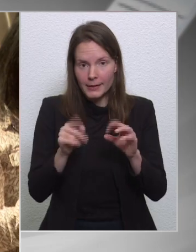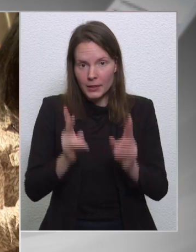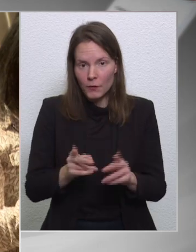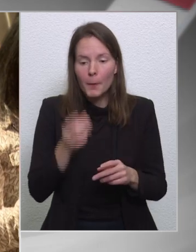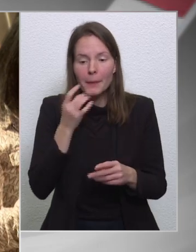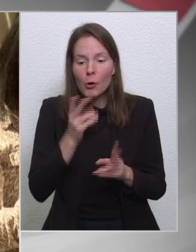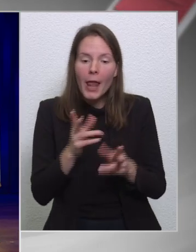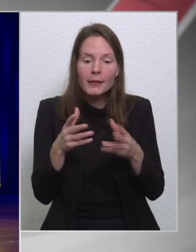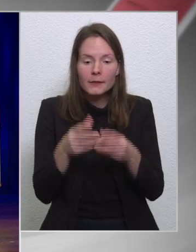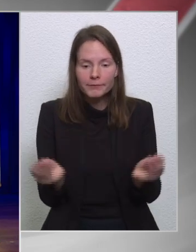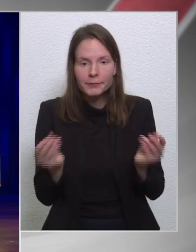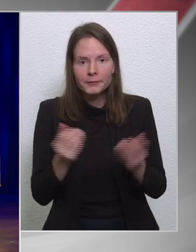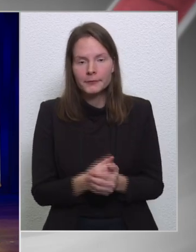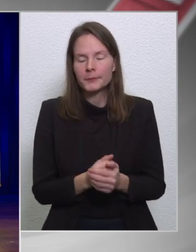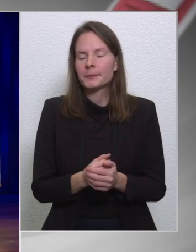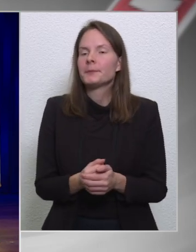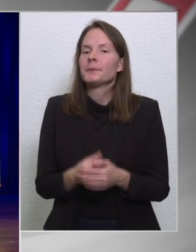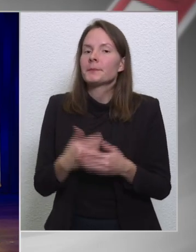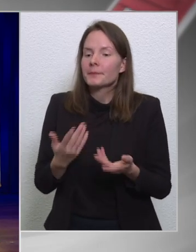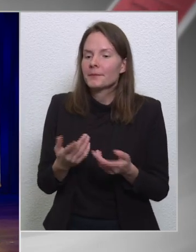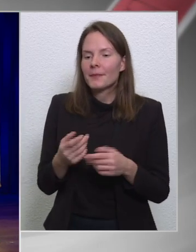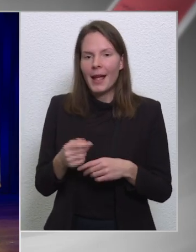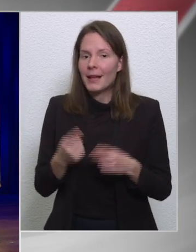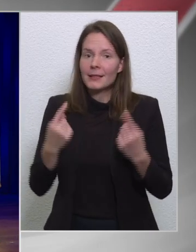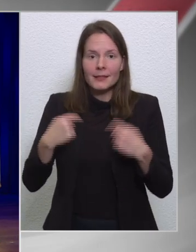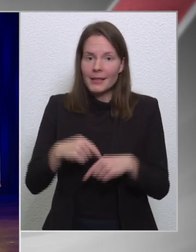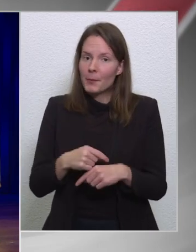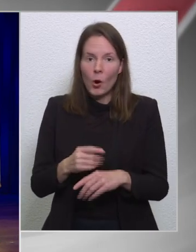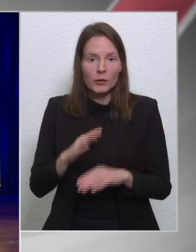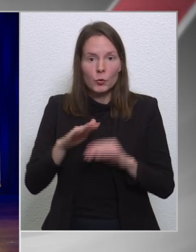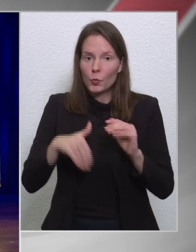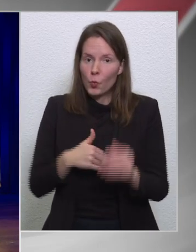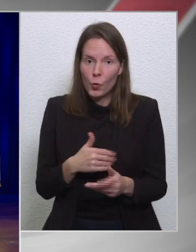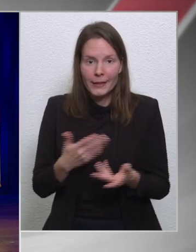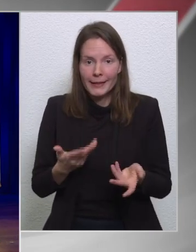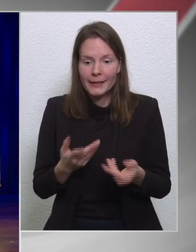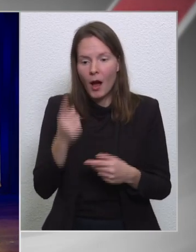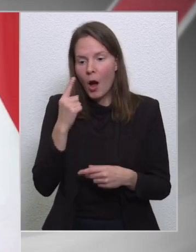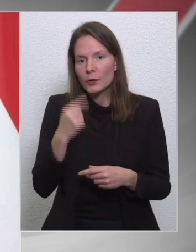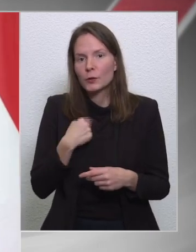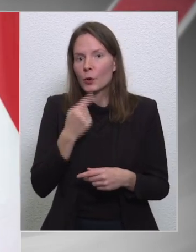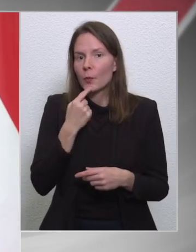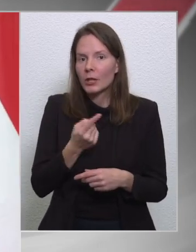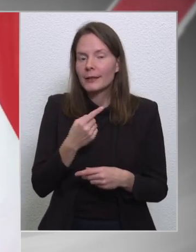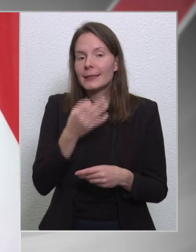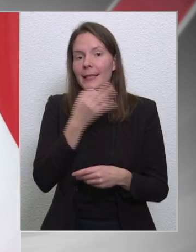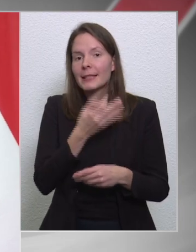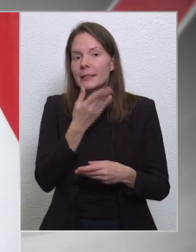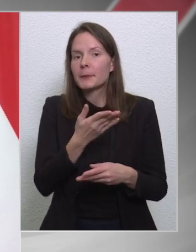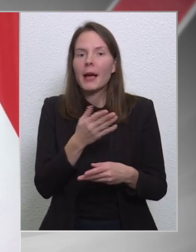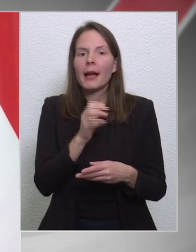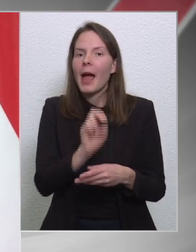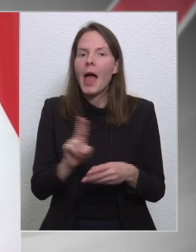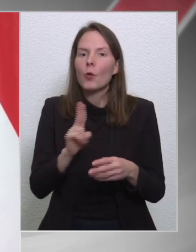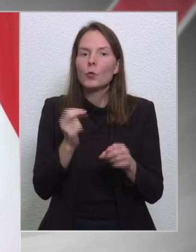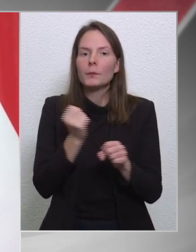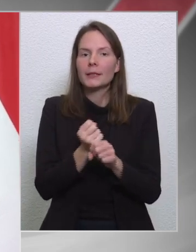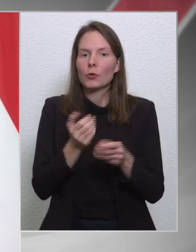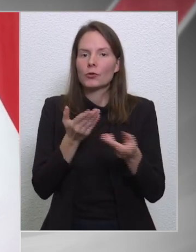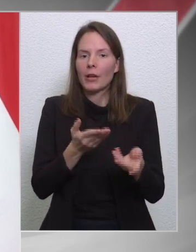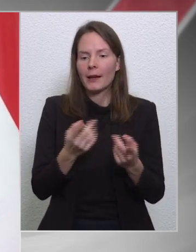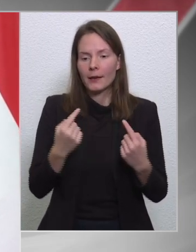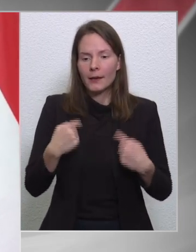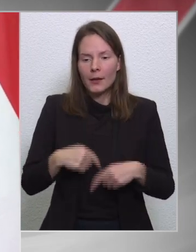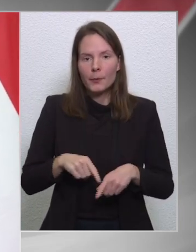Navracsis miniszter úr. Tekintetel, hogy ez nem rajtunk húlik, ezért ezt megint csak azt tudom mondani, hogy kérdezzet meg az Európai Bizottságot. Mi abban bízunk,